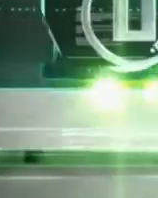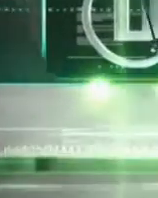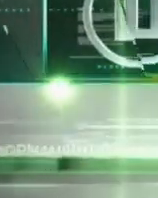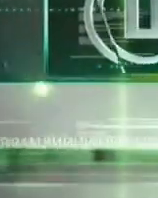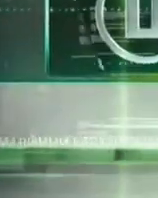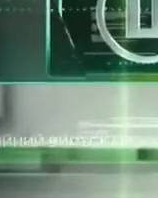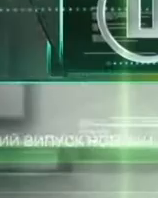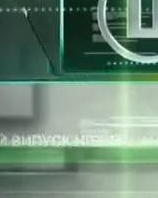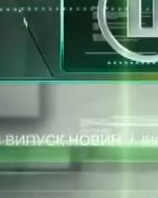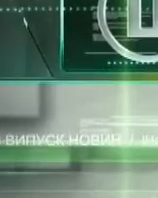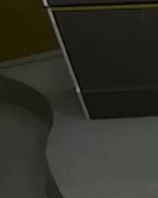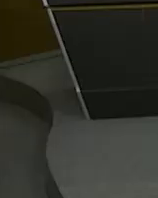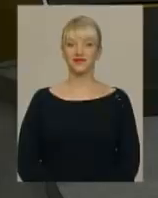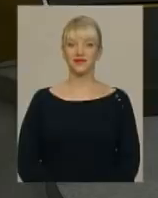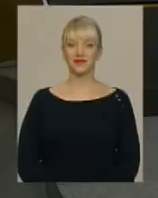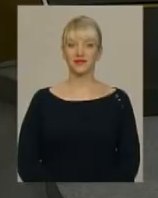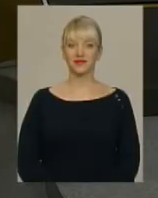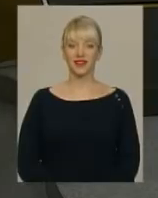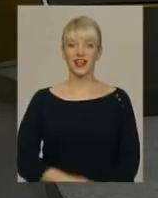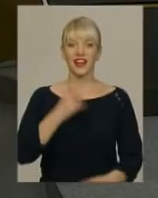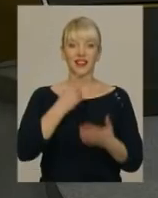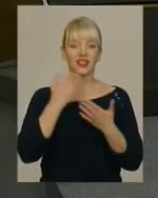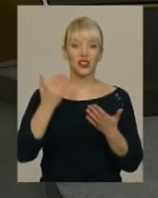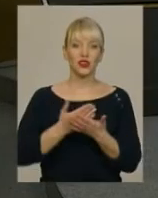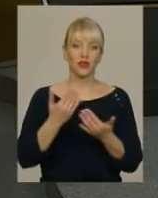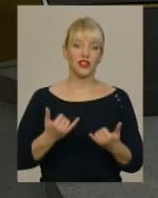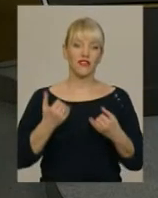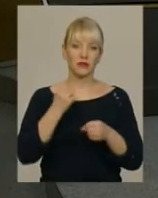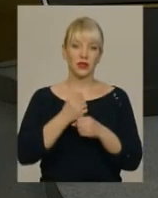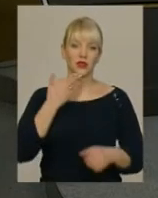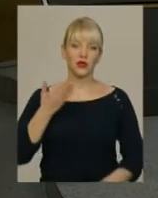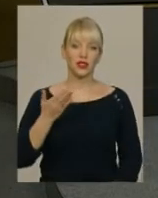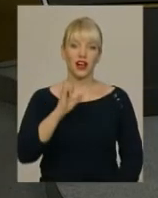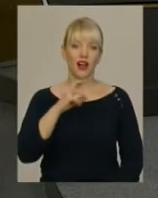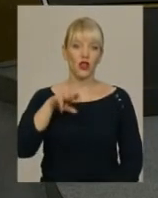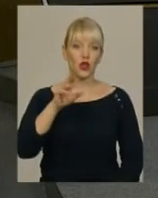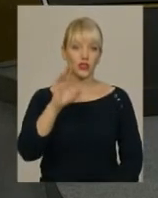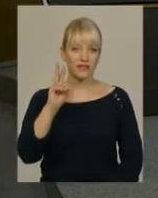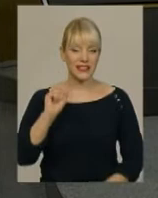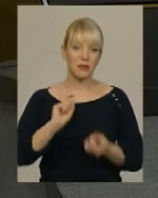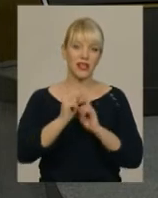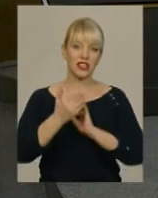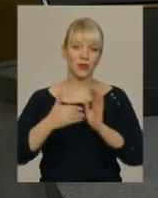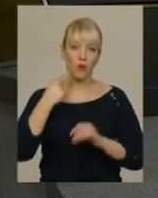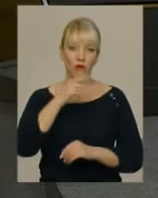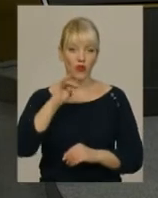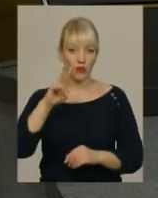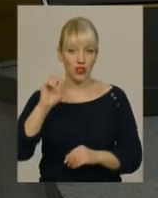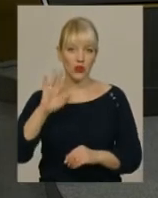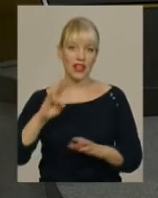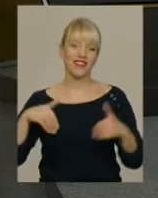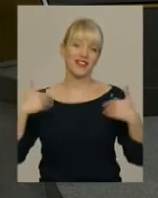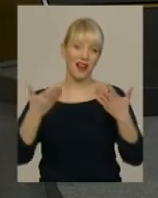Музика Ви дивитесь новини, в студії працюють ведуча Ярослава Антошевська, перекладач на жастову мову Оксана